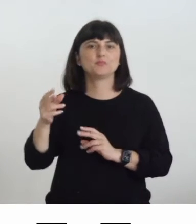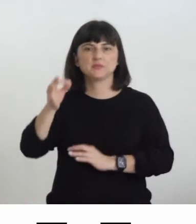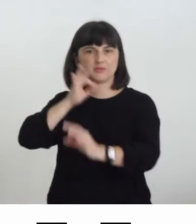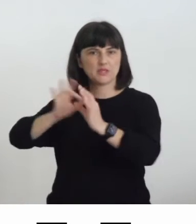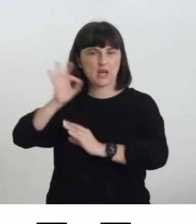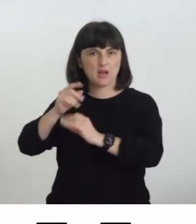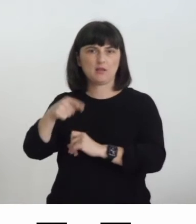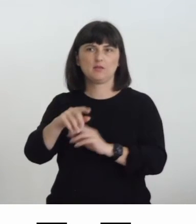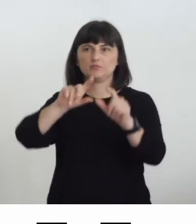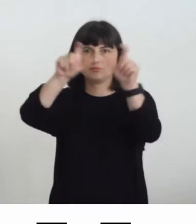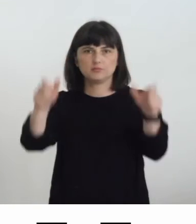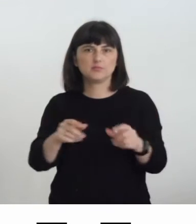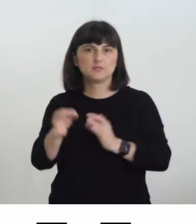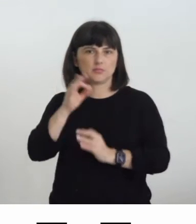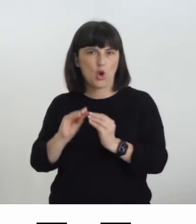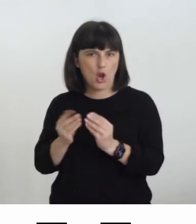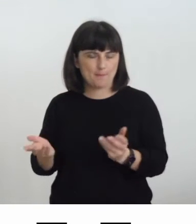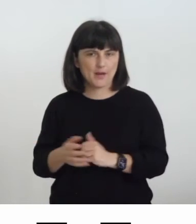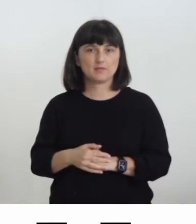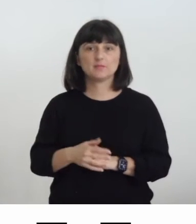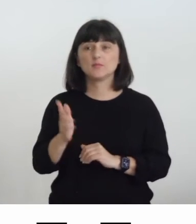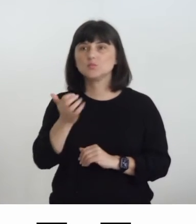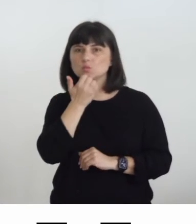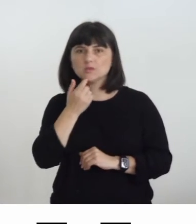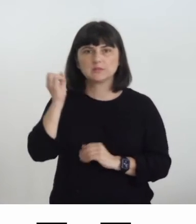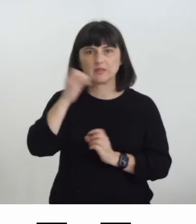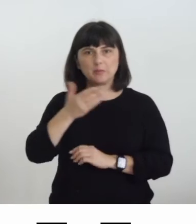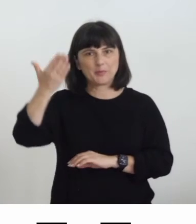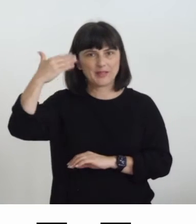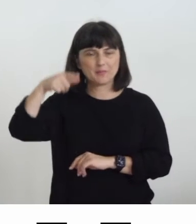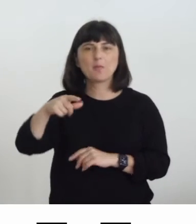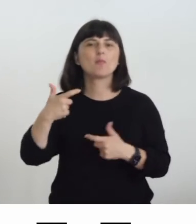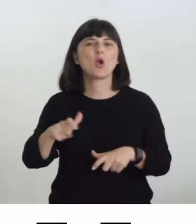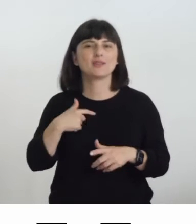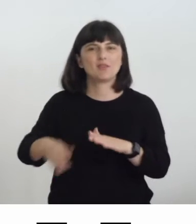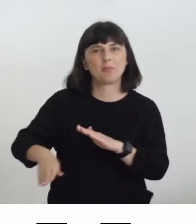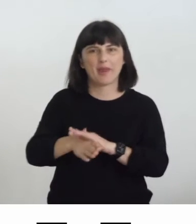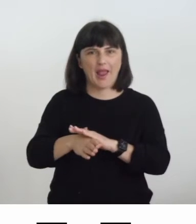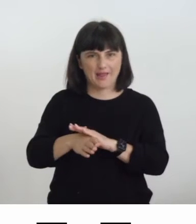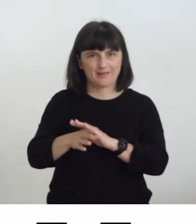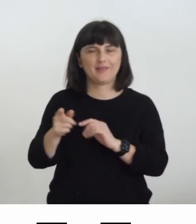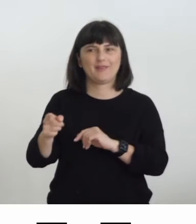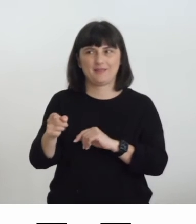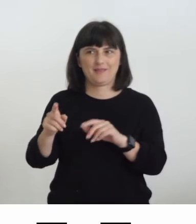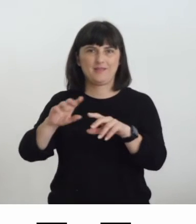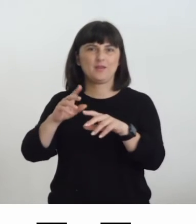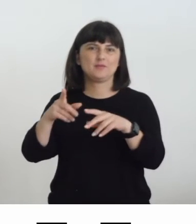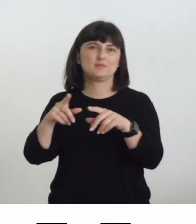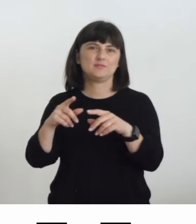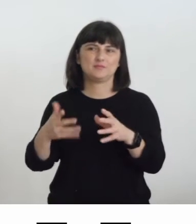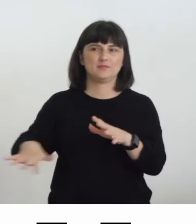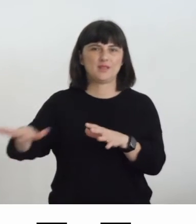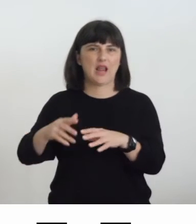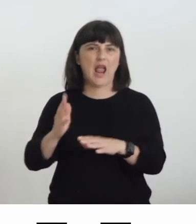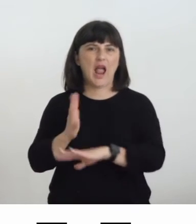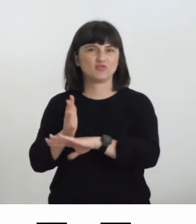portale ho dimenticato prima di dire le motivazioni che hanno portato a rendere accessibile questo perché essendo un